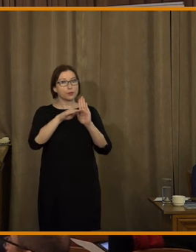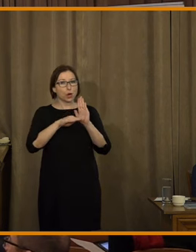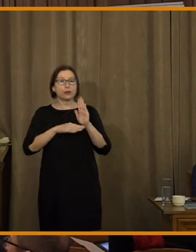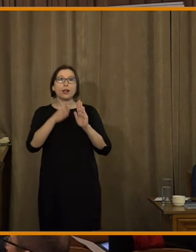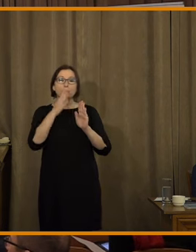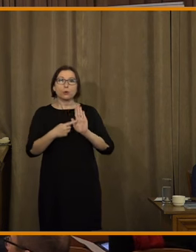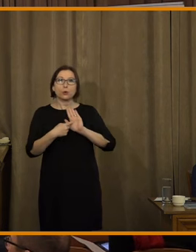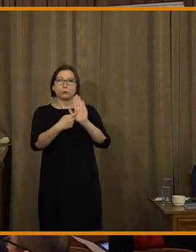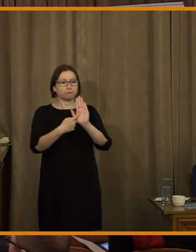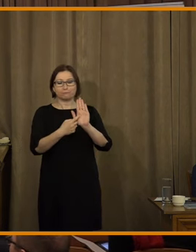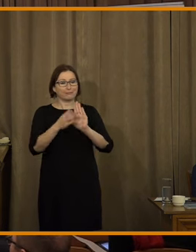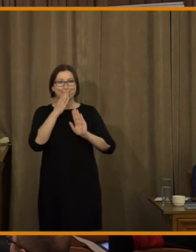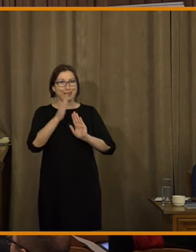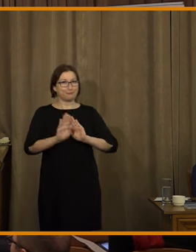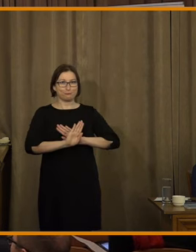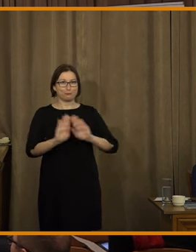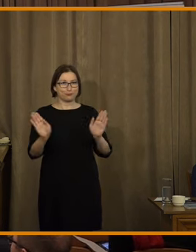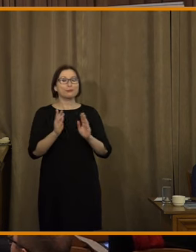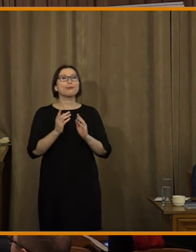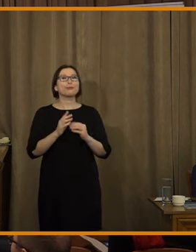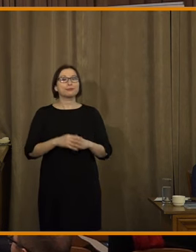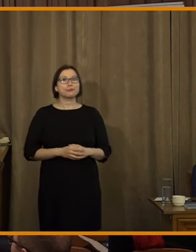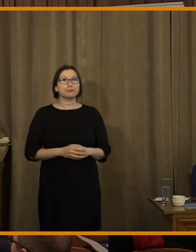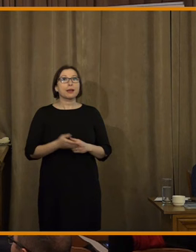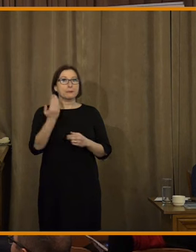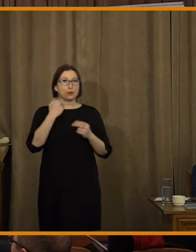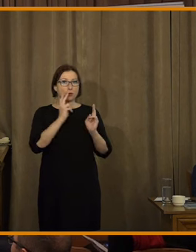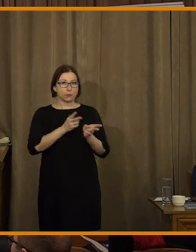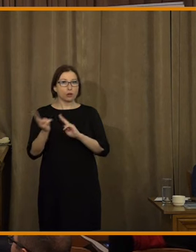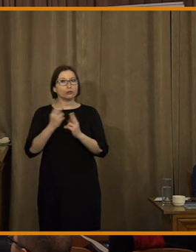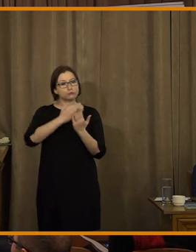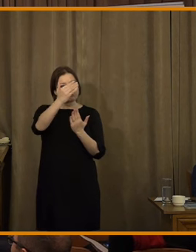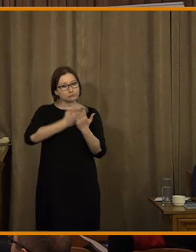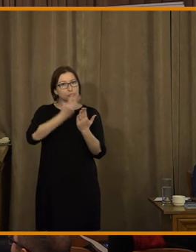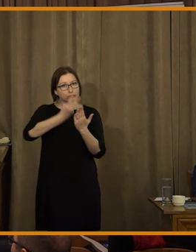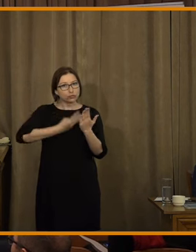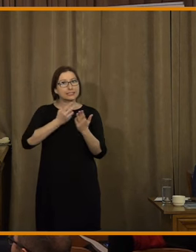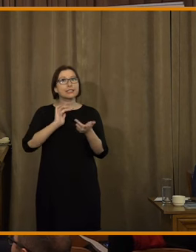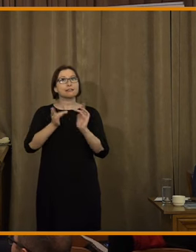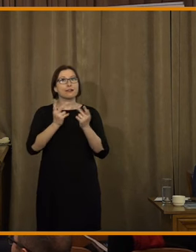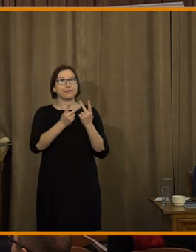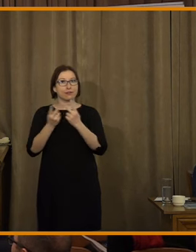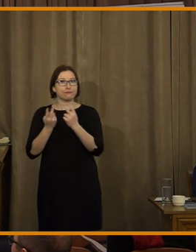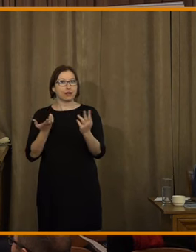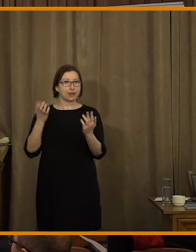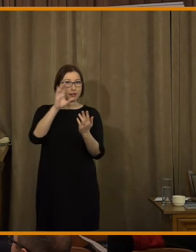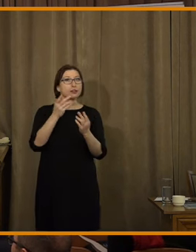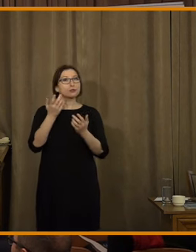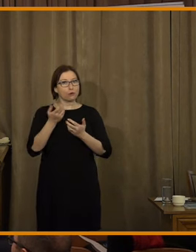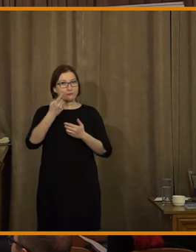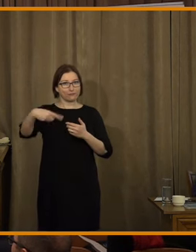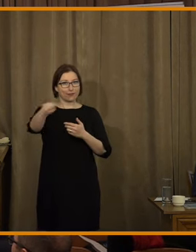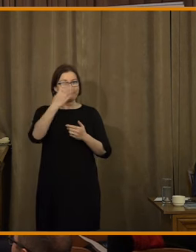nebudu nějak dlouze představovat. Měli jste možnost se s ním seznámit na webových stránkách a věřím, že jste se na něj